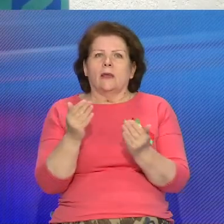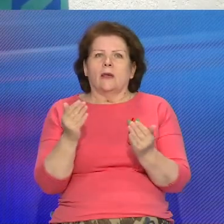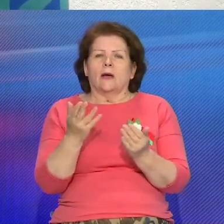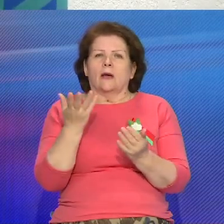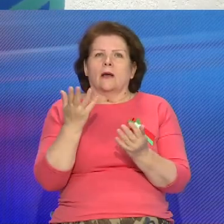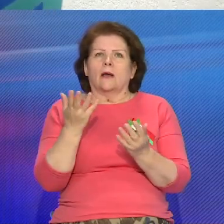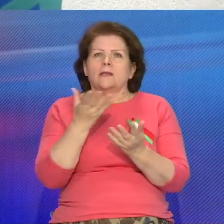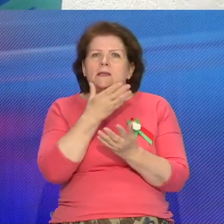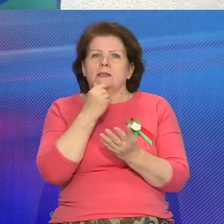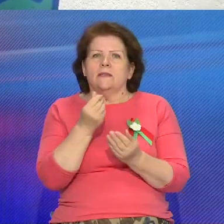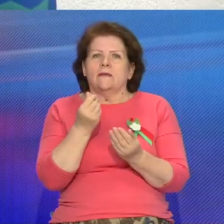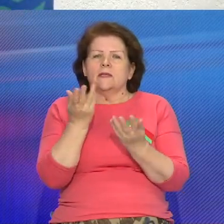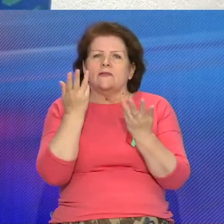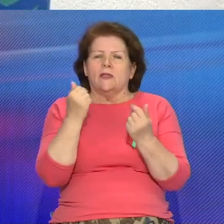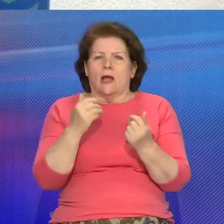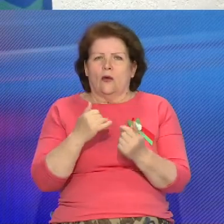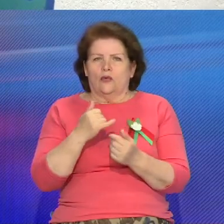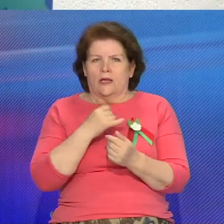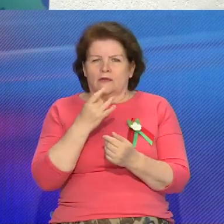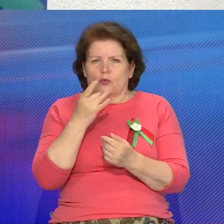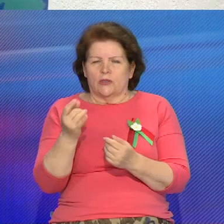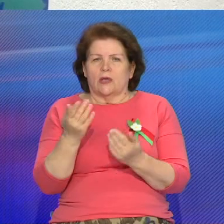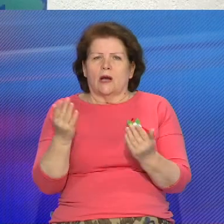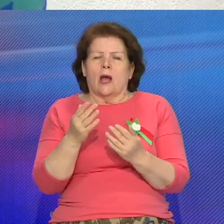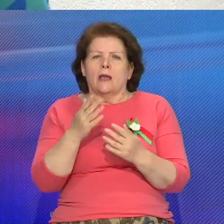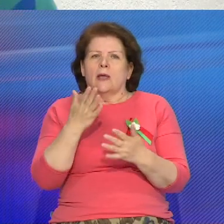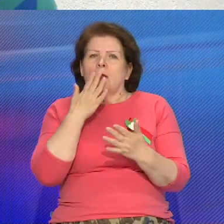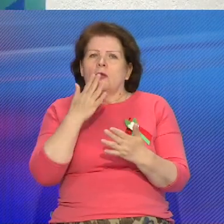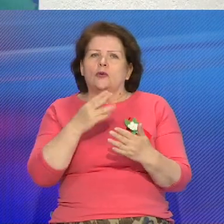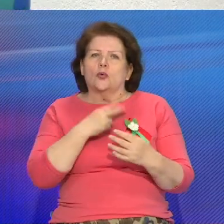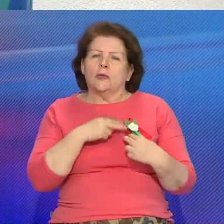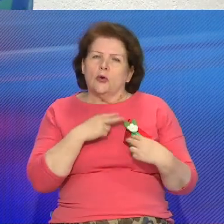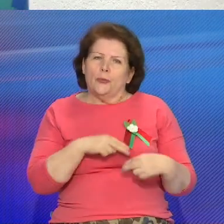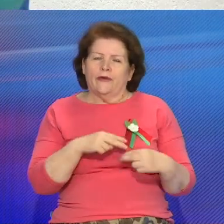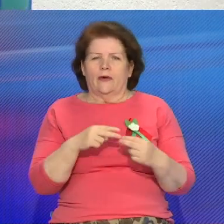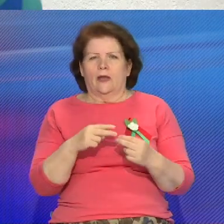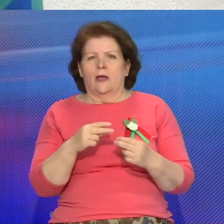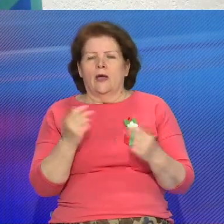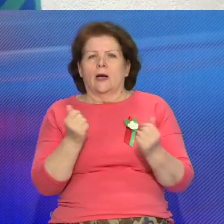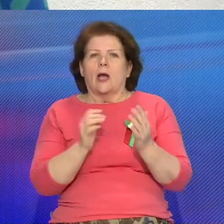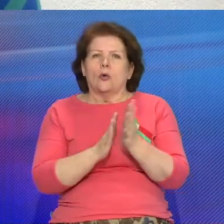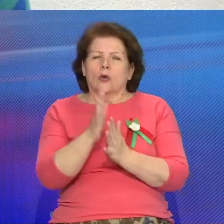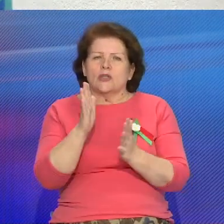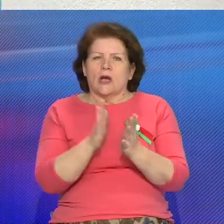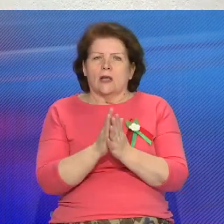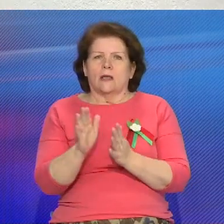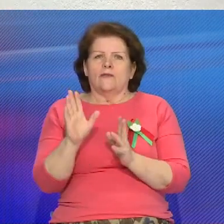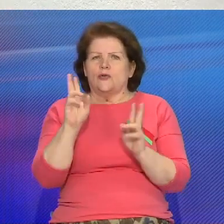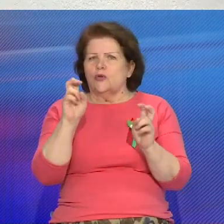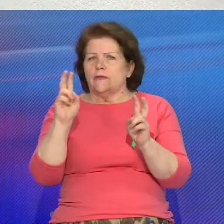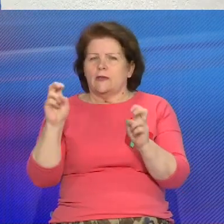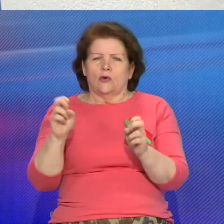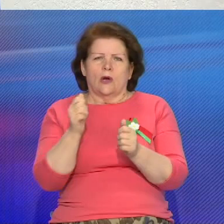Гродзенщины, какая она трудолюбивая, богатая, какая урожайная, здесь все символизирует, каждый